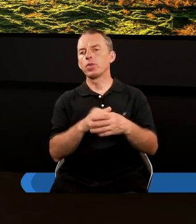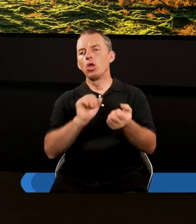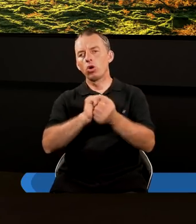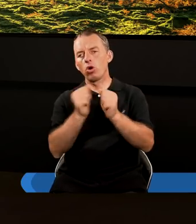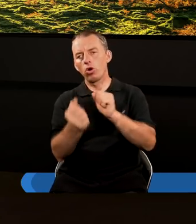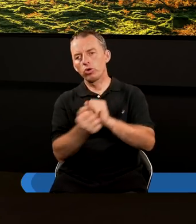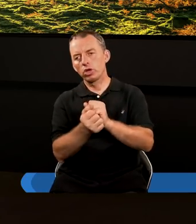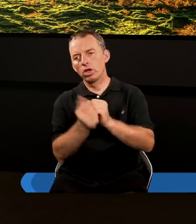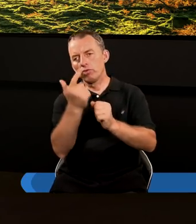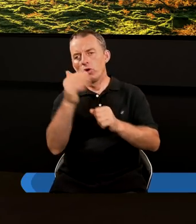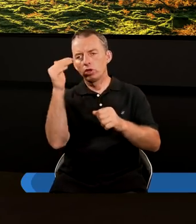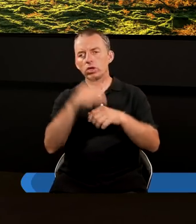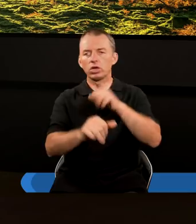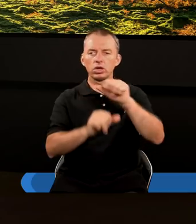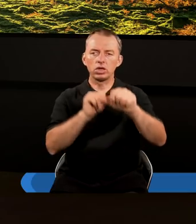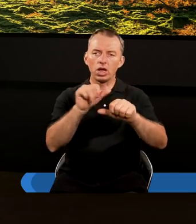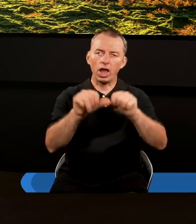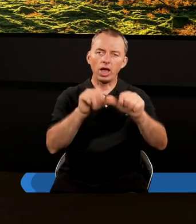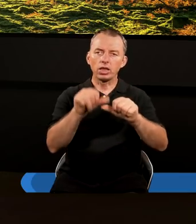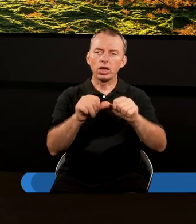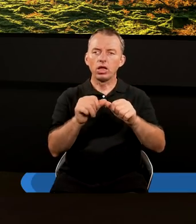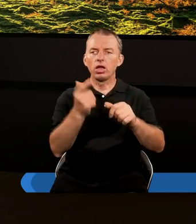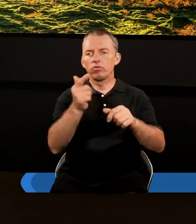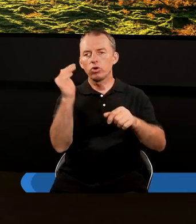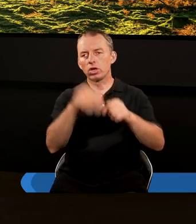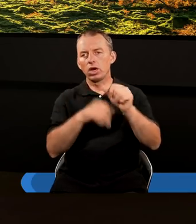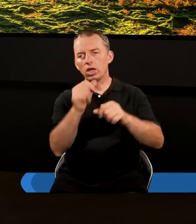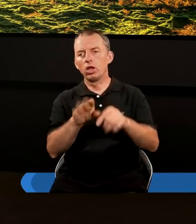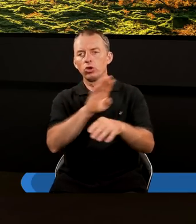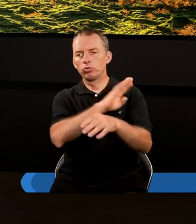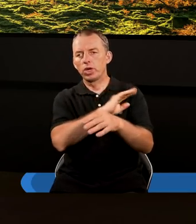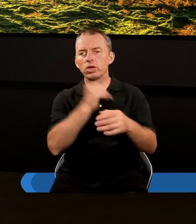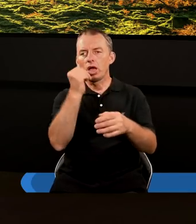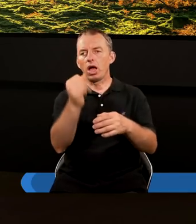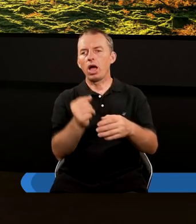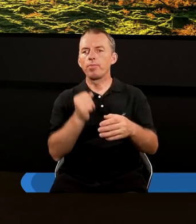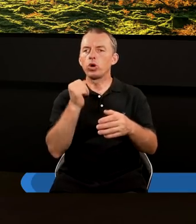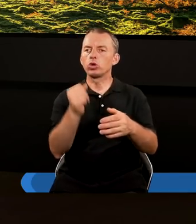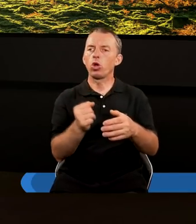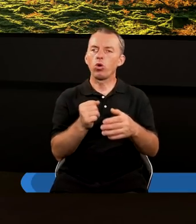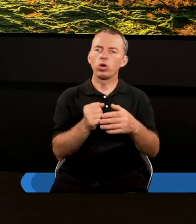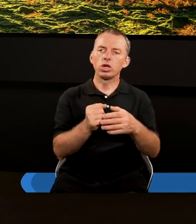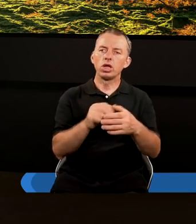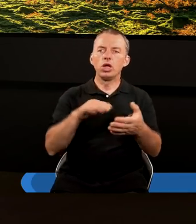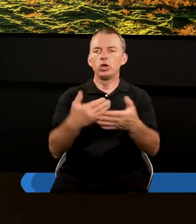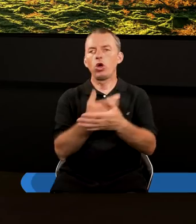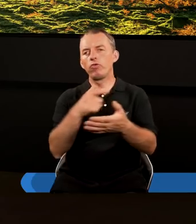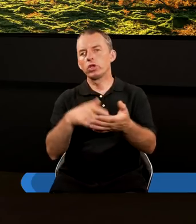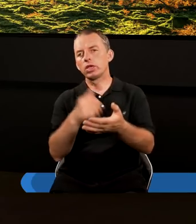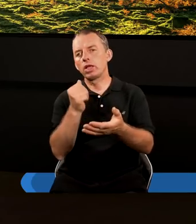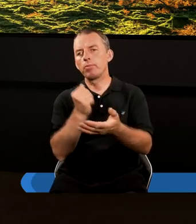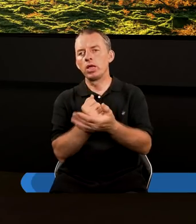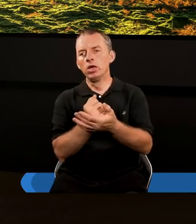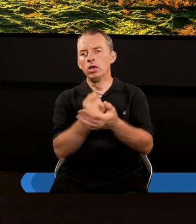chociaż od dwóch tysięcy lat, po dwóch tysiącach lat od śmierci apostołów nowotestamentowych,